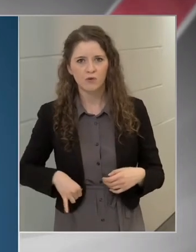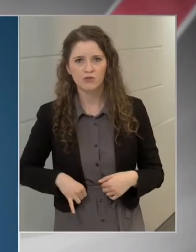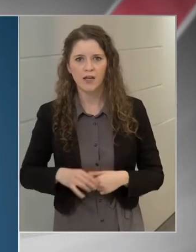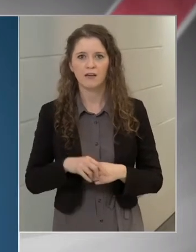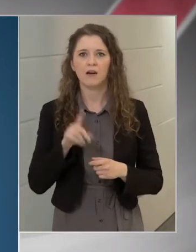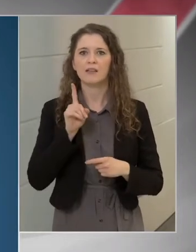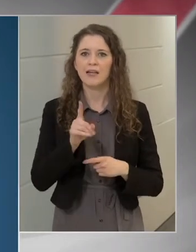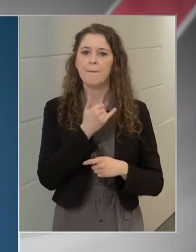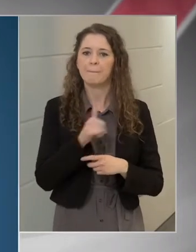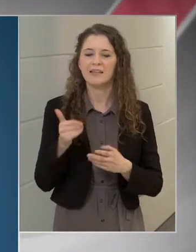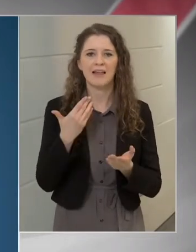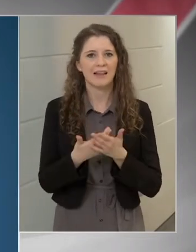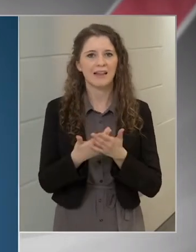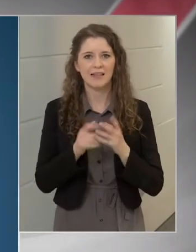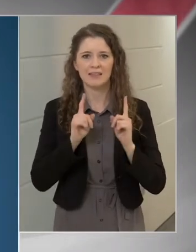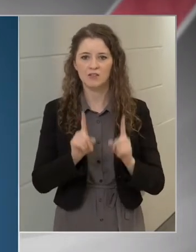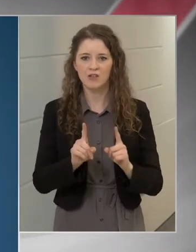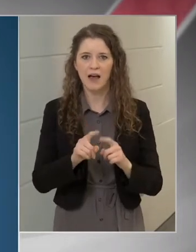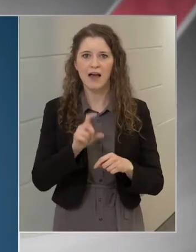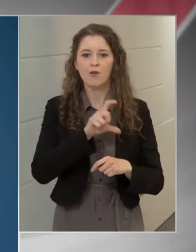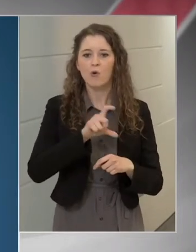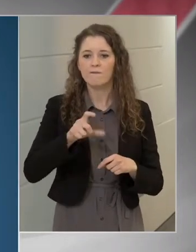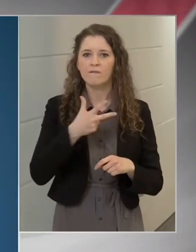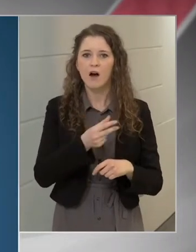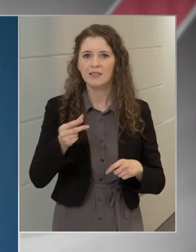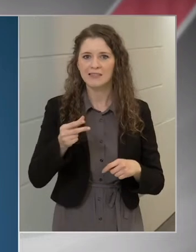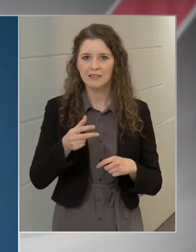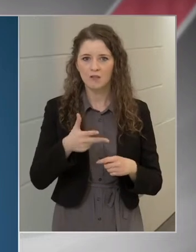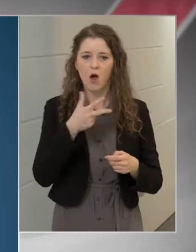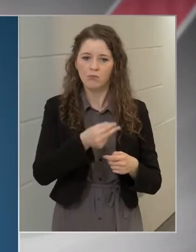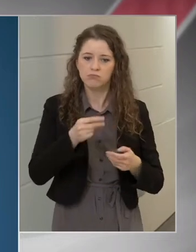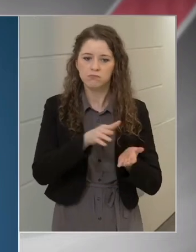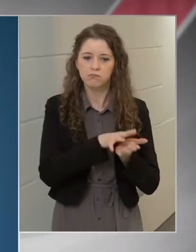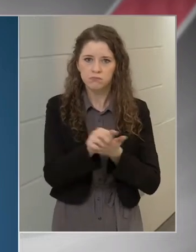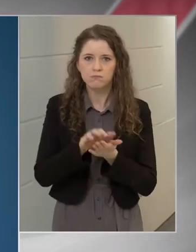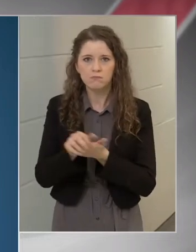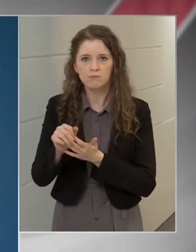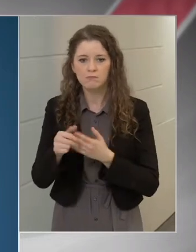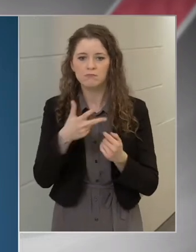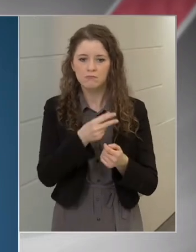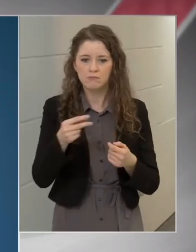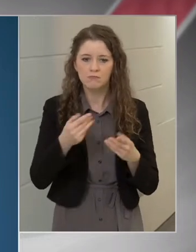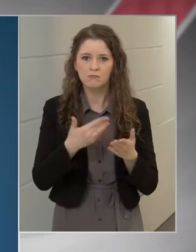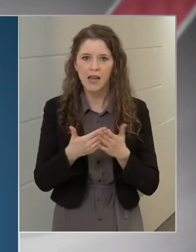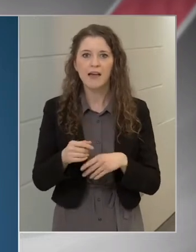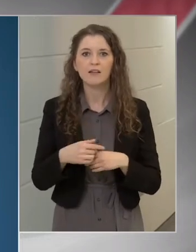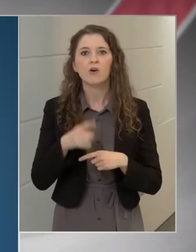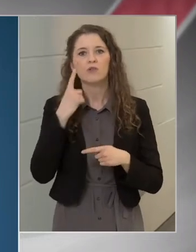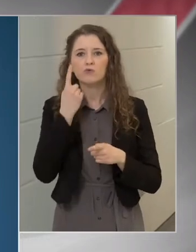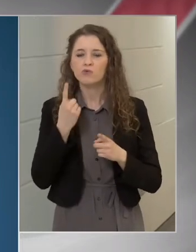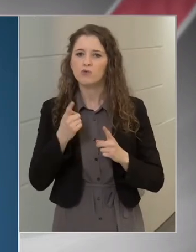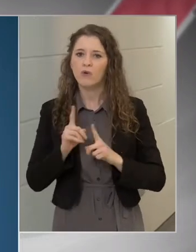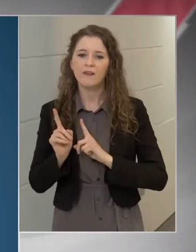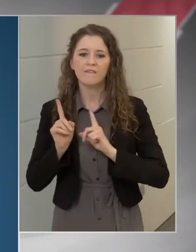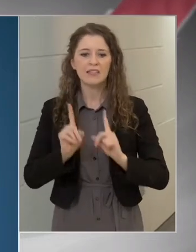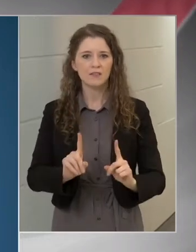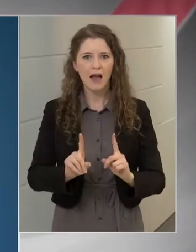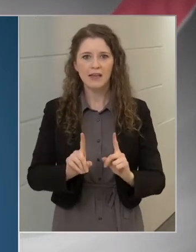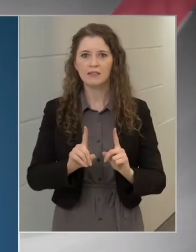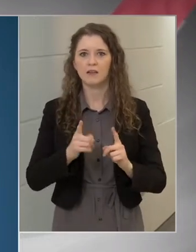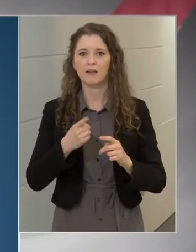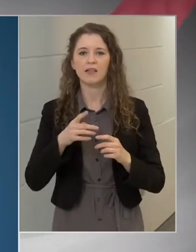rendelkezésre álló vakcina eloltása mellett tervezzük, hogy mielőbb visszatudjuk állítani a társadalmi kapcsolattartás